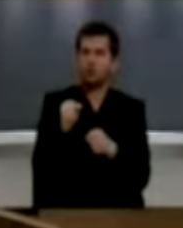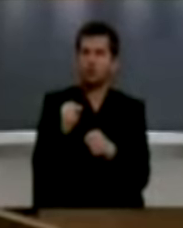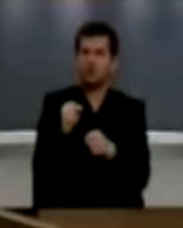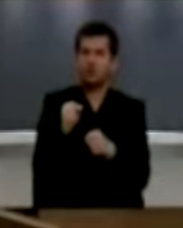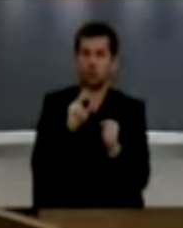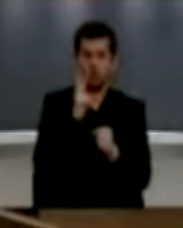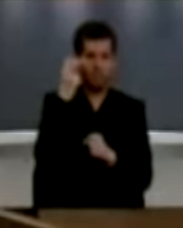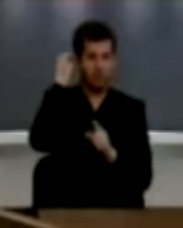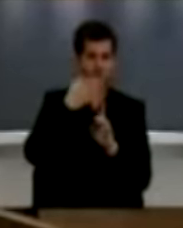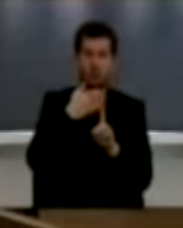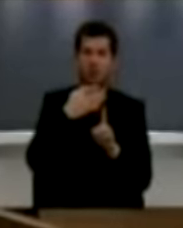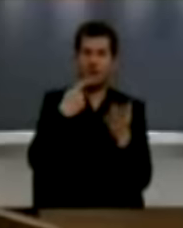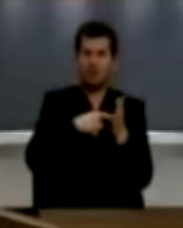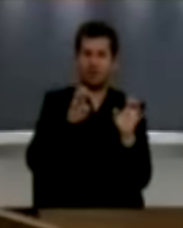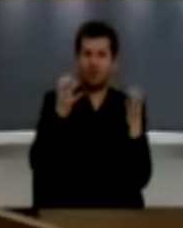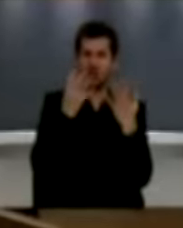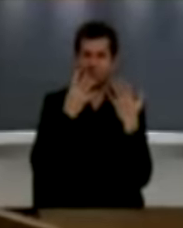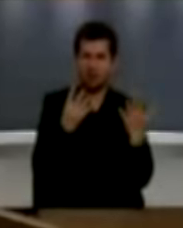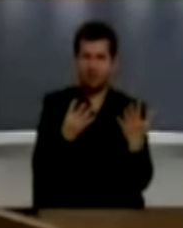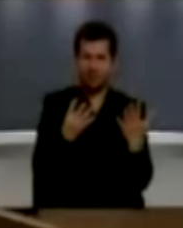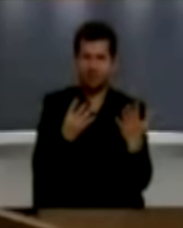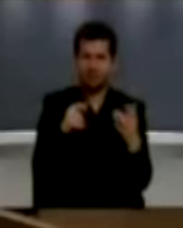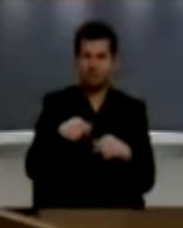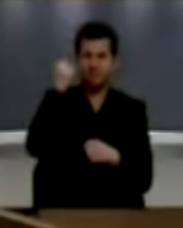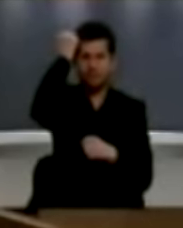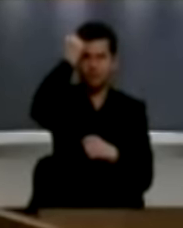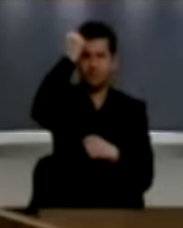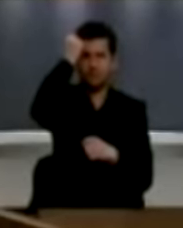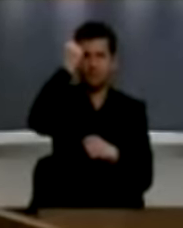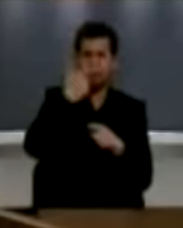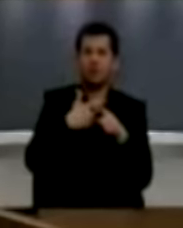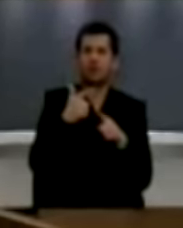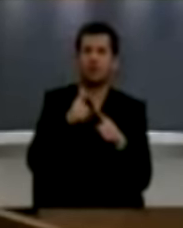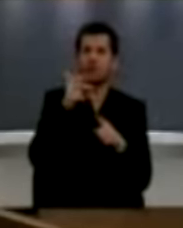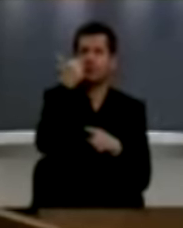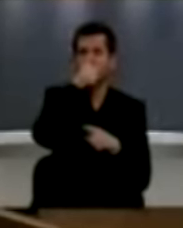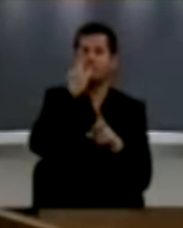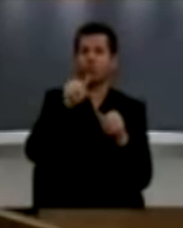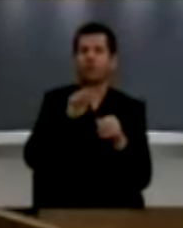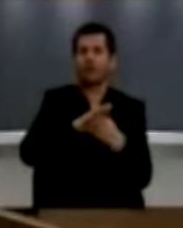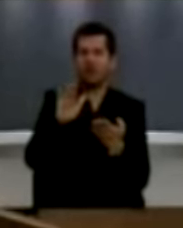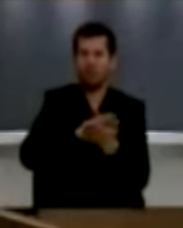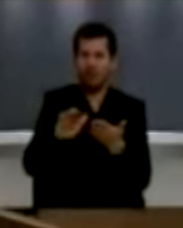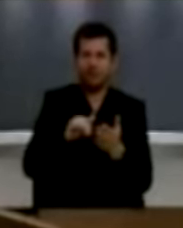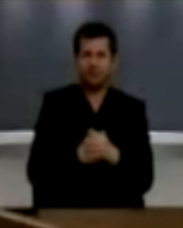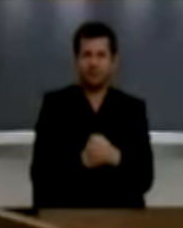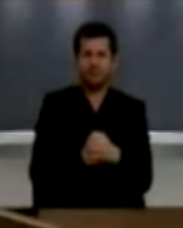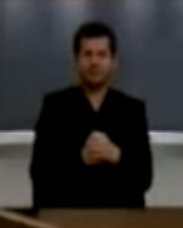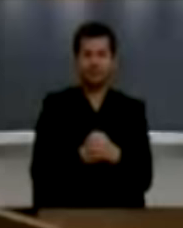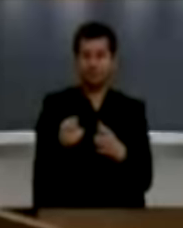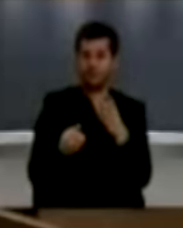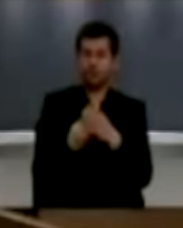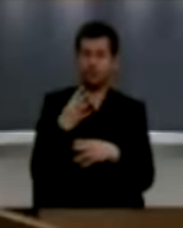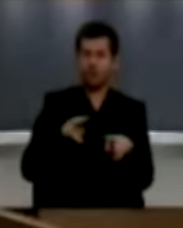pas dhume qëshorit njimin që në nëftë të non, këtun kosionve në gjithë arsë jetime për veprime tila. Në vend se të kërionim